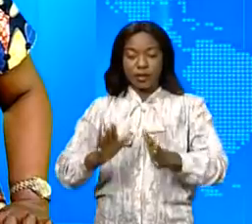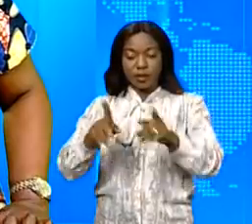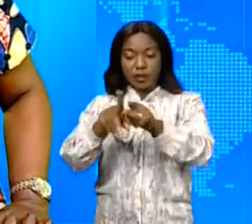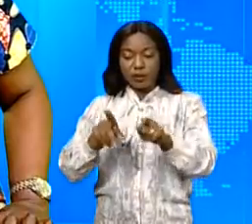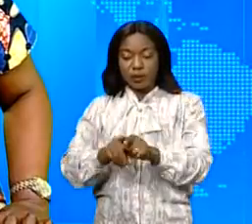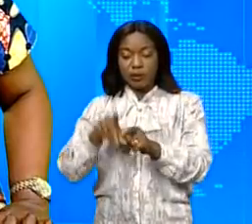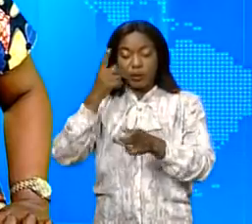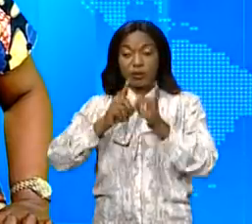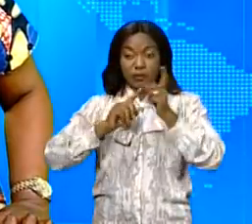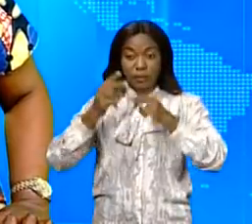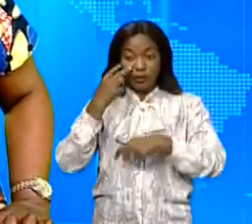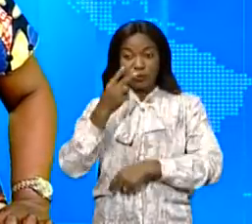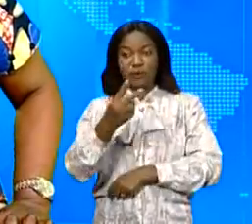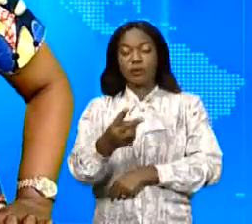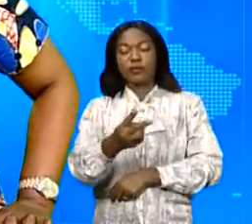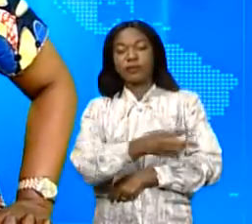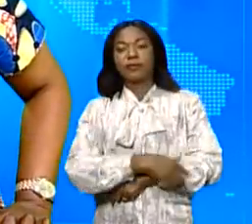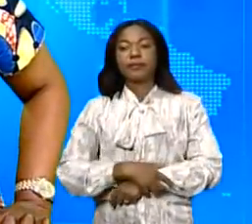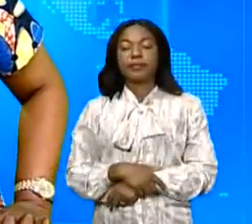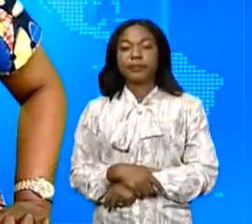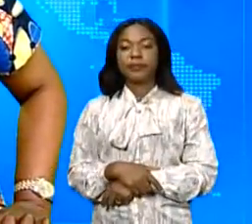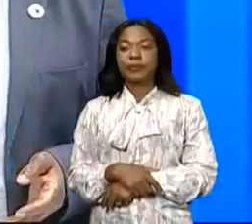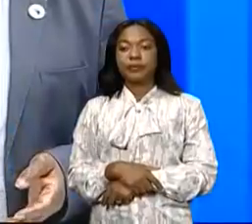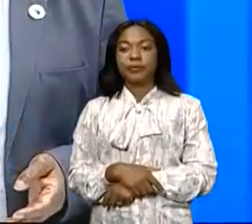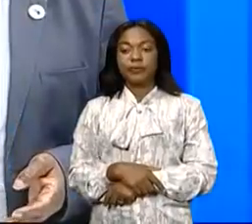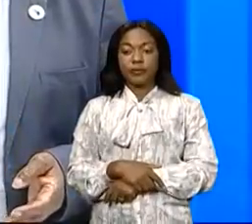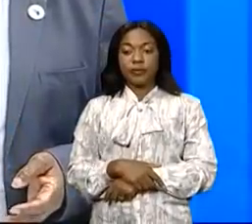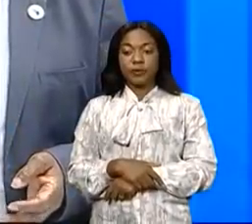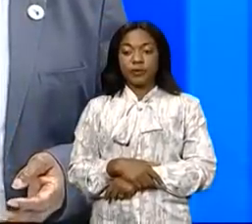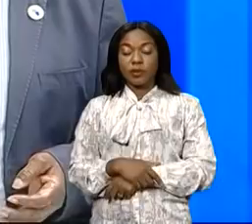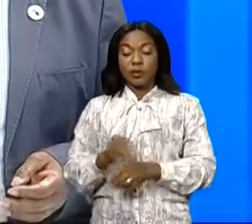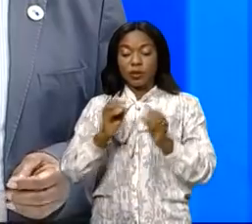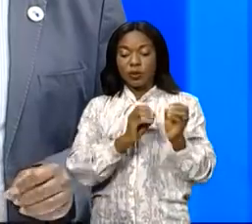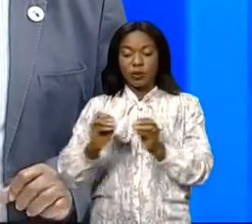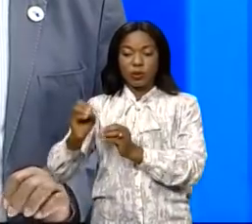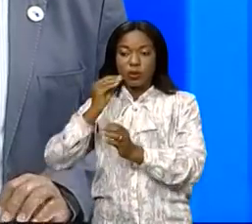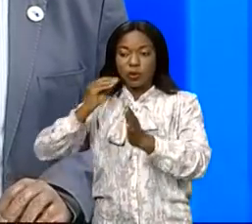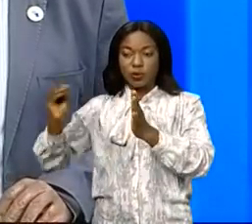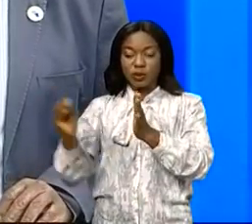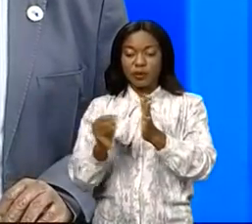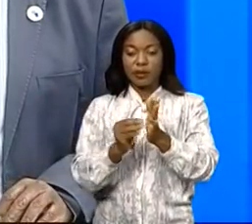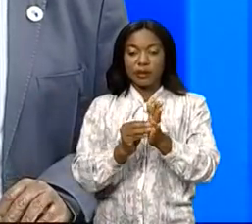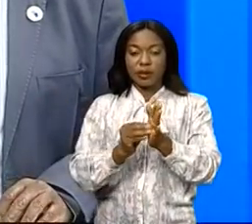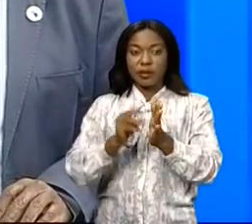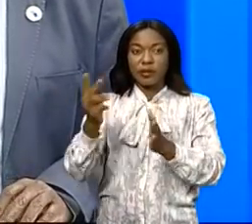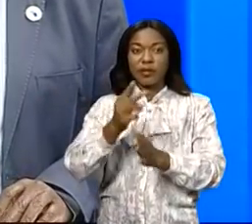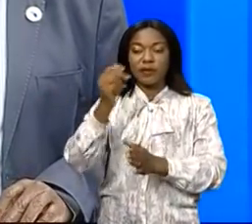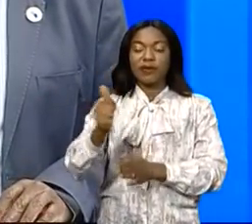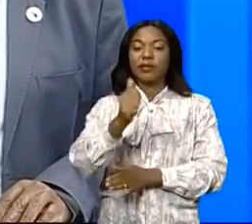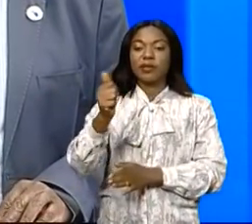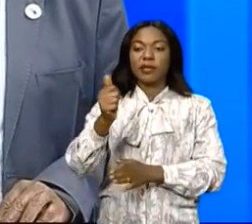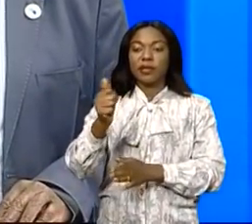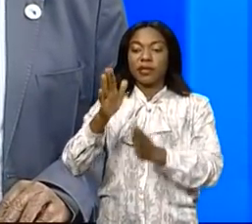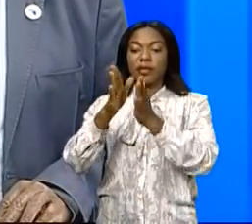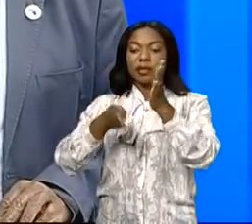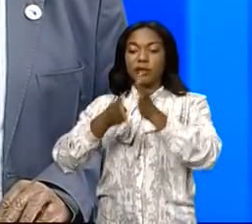Kassongo, Mouimba Ayambayamba. On l'écoute. La ordonnance numéro 21, 013 du 14 avril 2021,